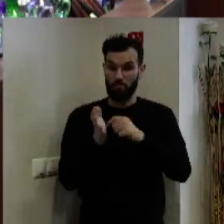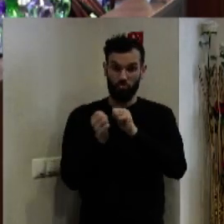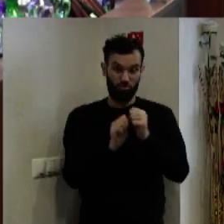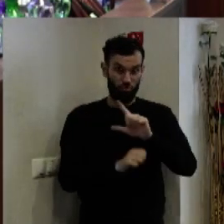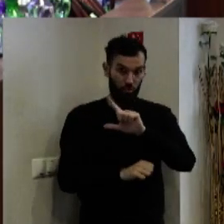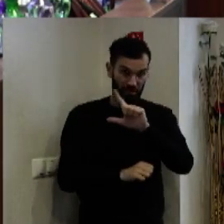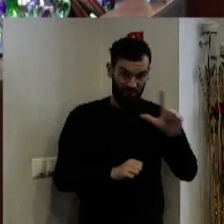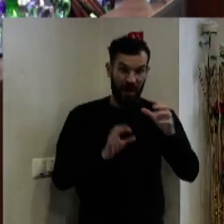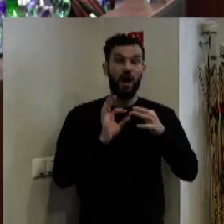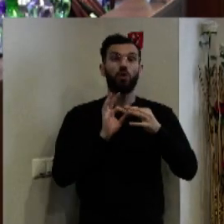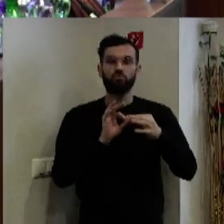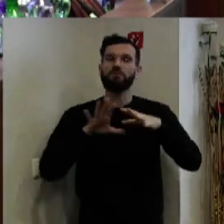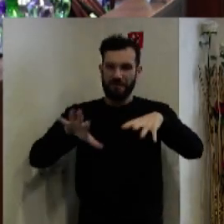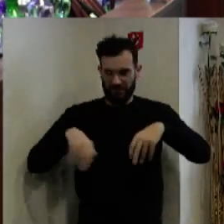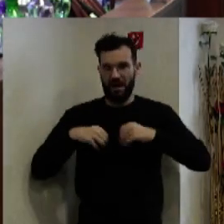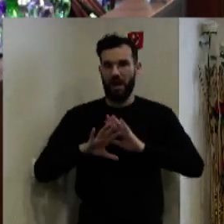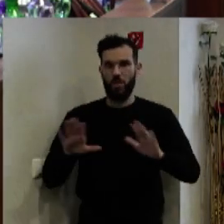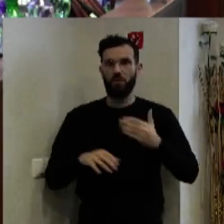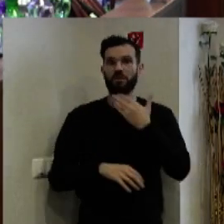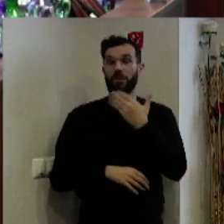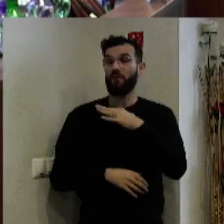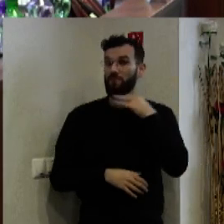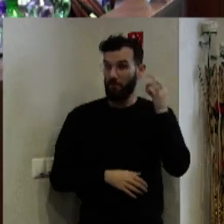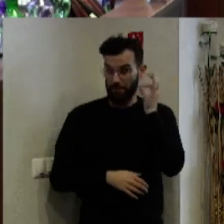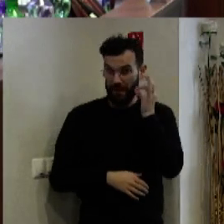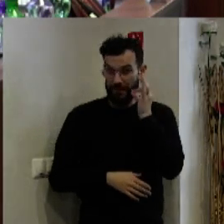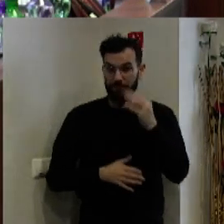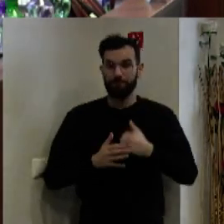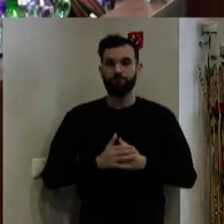z kontroly plnenia uznesení sme schválili. Ďakujem veľmi pekne.